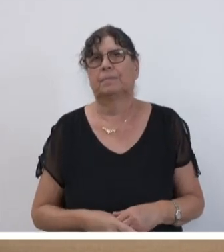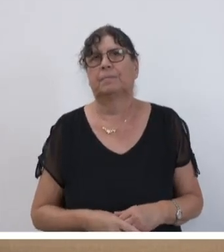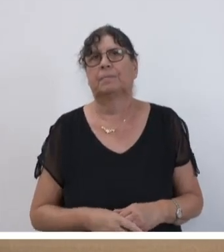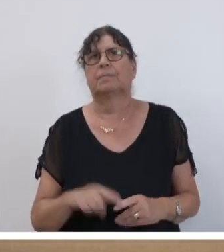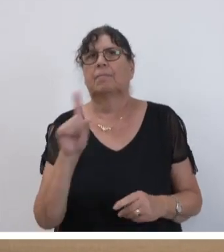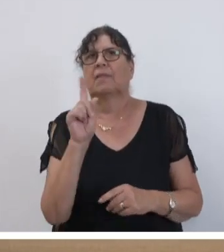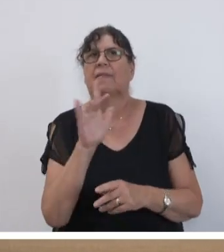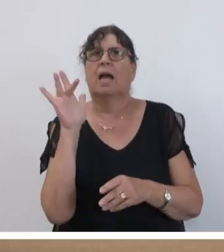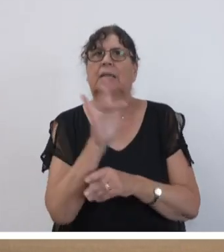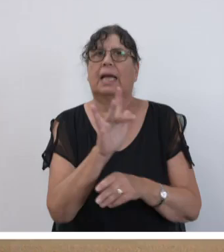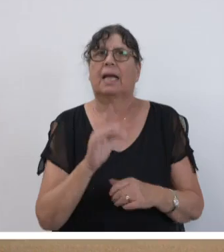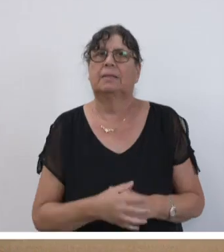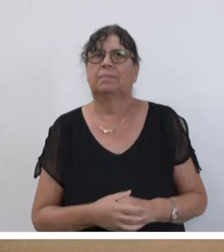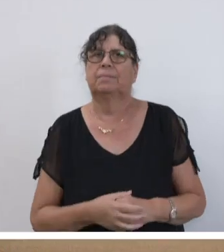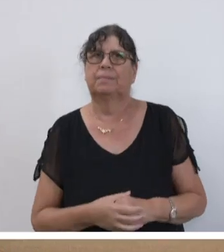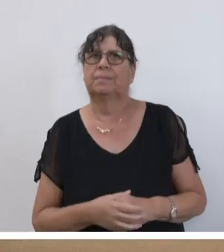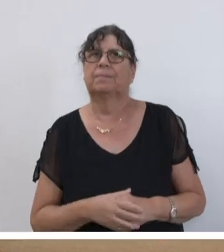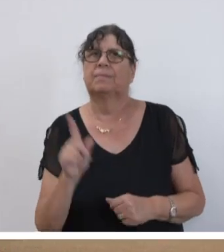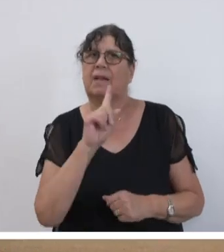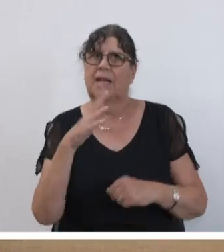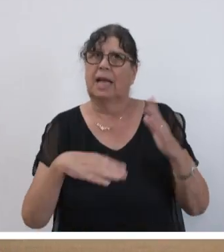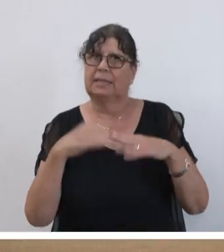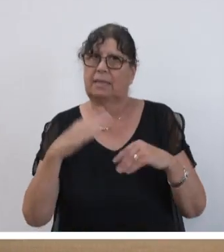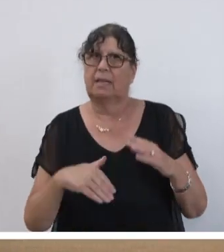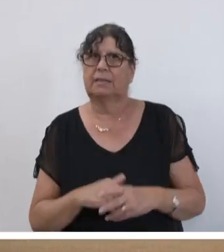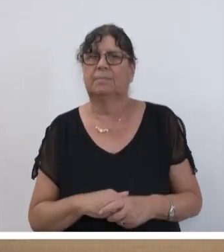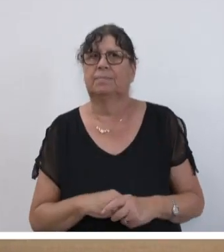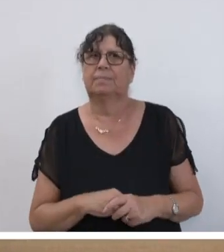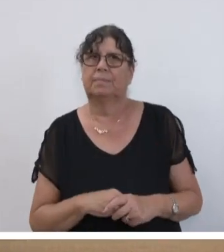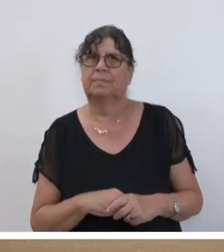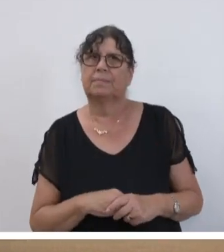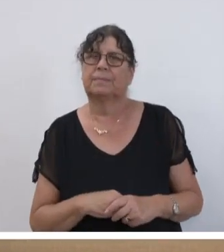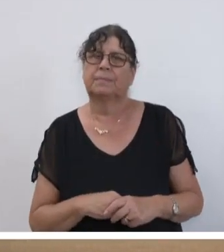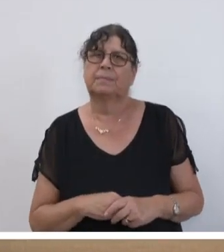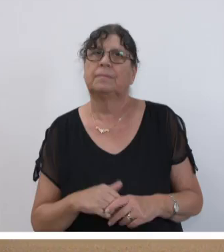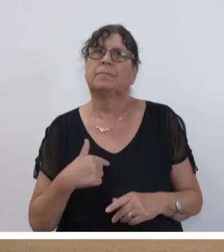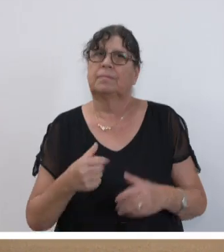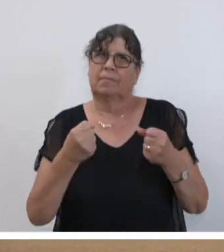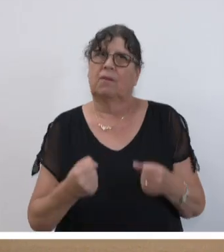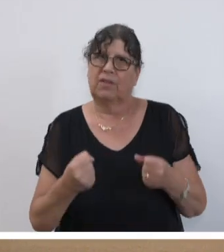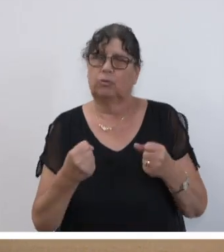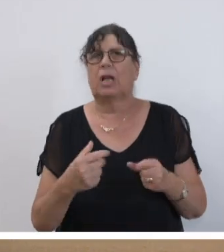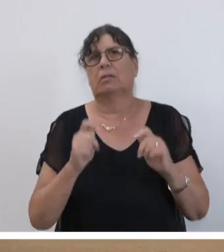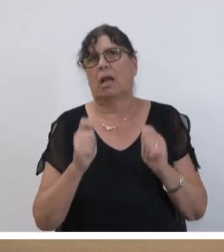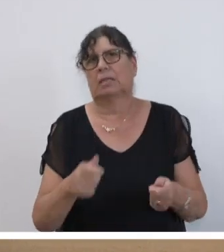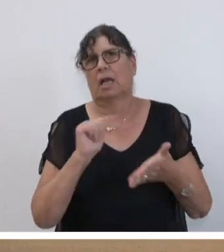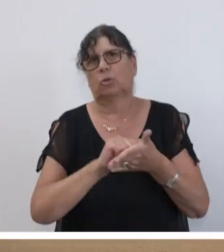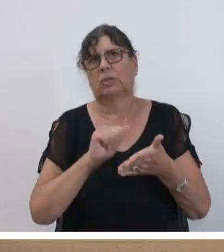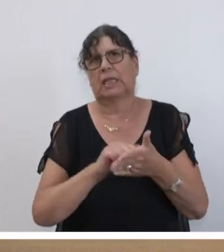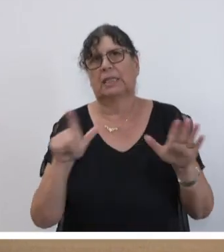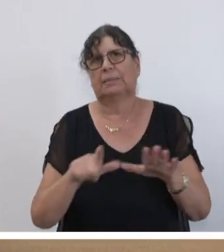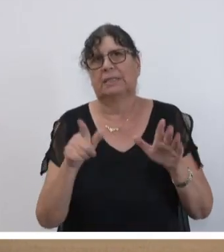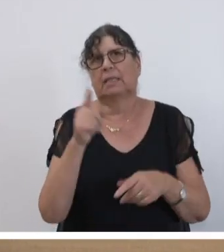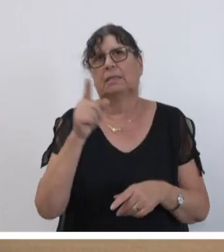Wer ist dagegen? Wer enthält sich der Stimme? Dann stelle ich fest, dass der Antrag Drucksache